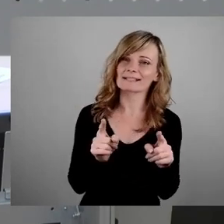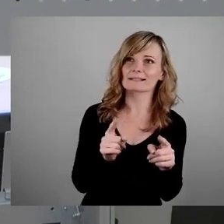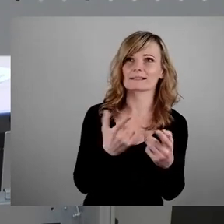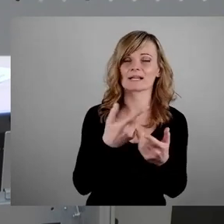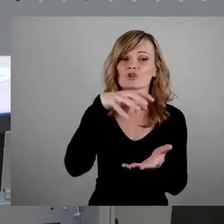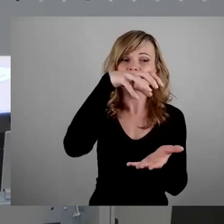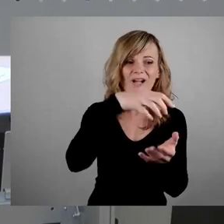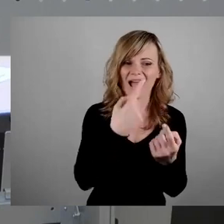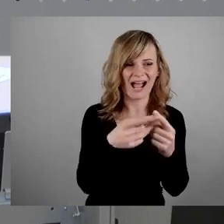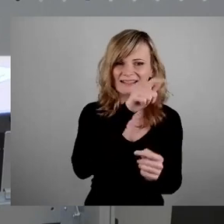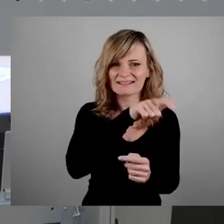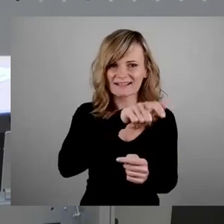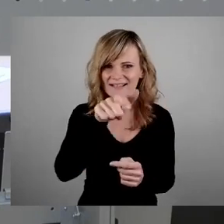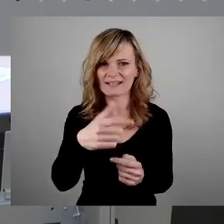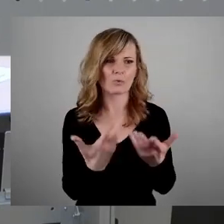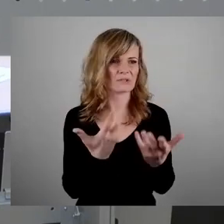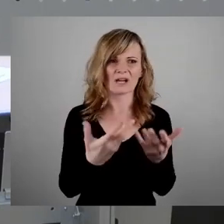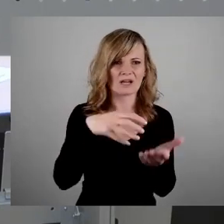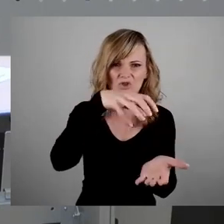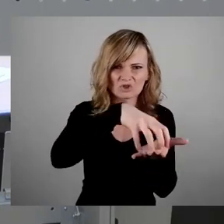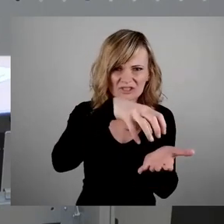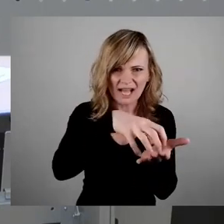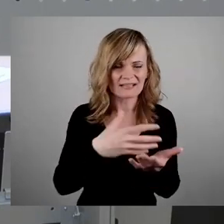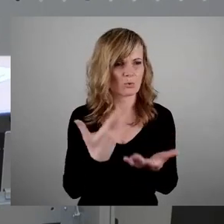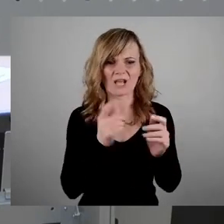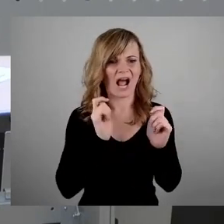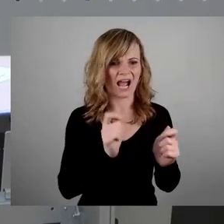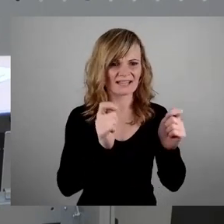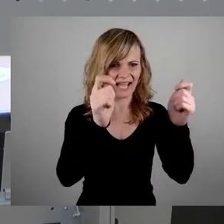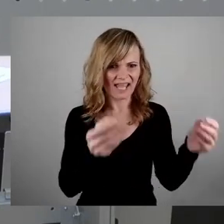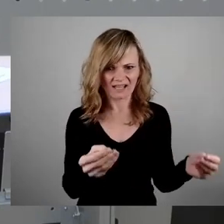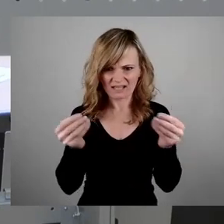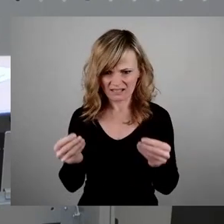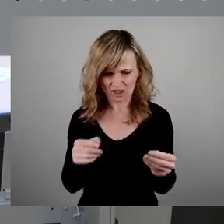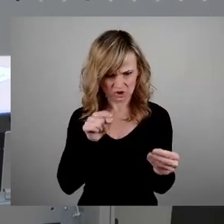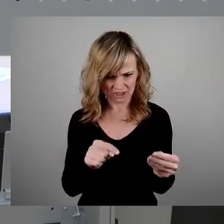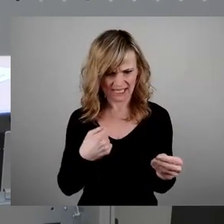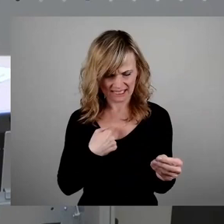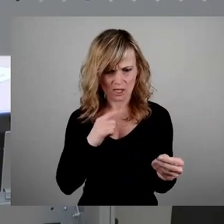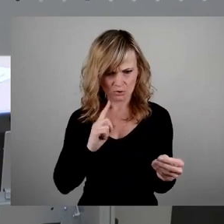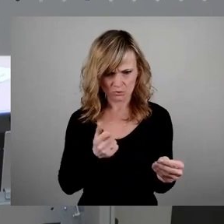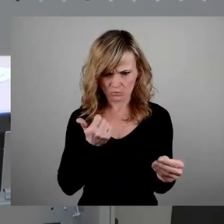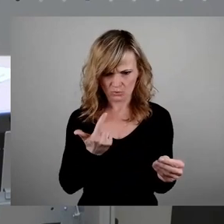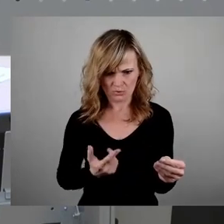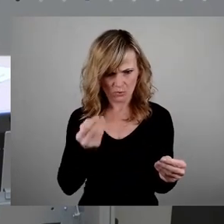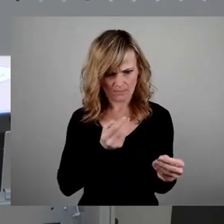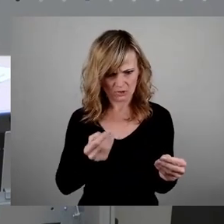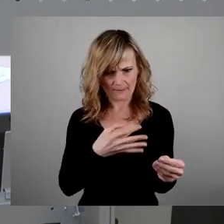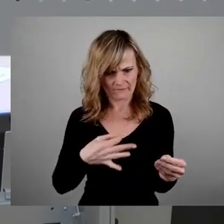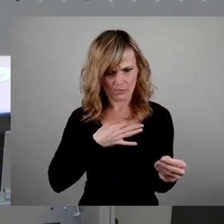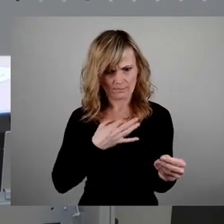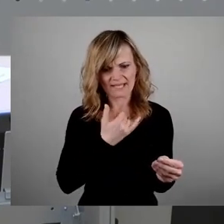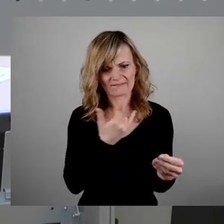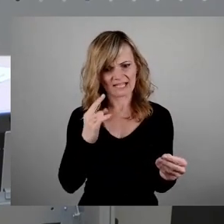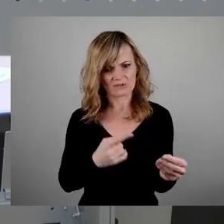oder irgendwelche Anträge dann einem sagen, wie man zu gedenken hat. Und das war quasi die Kritik, die